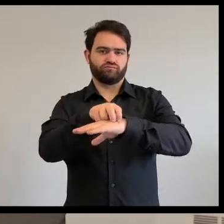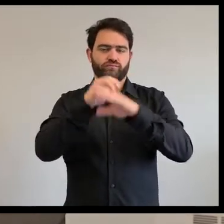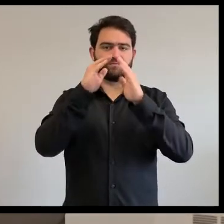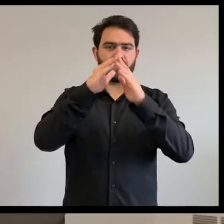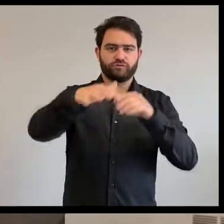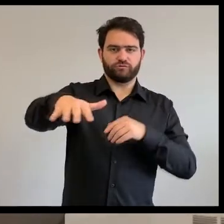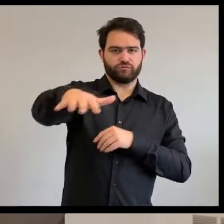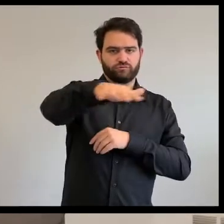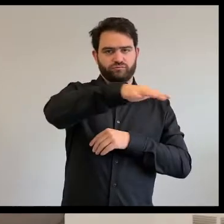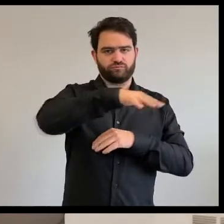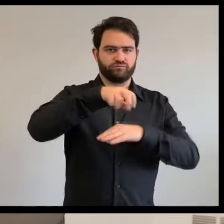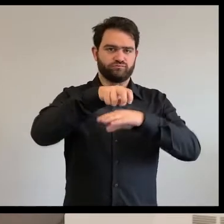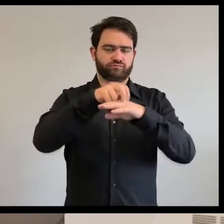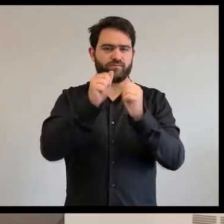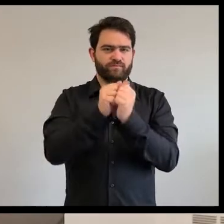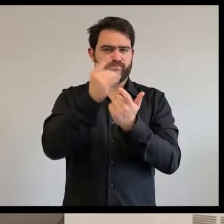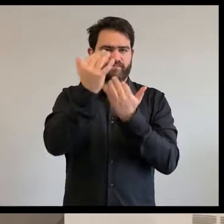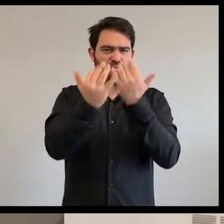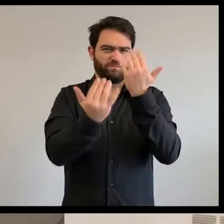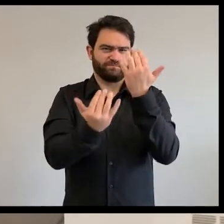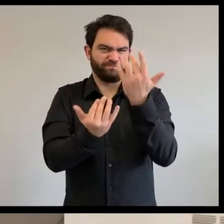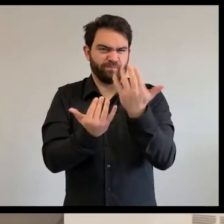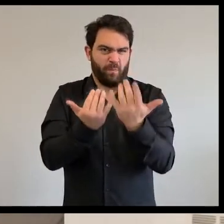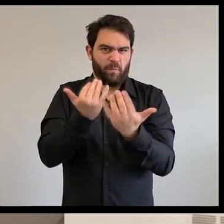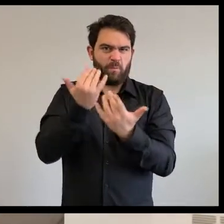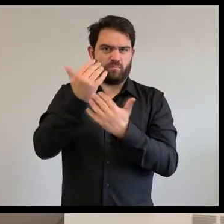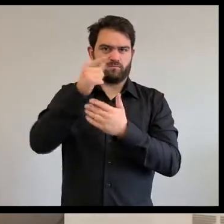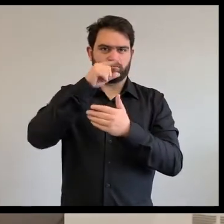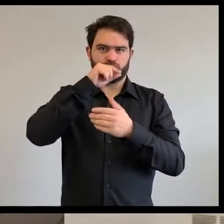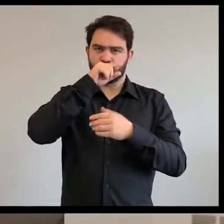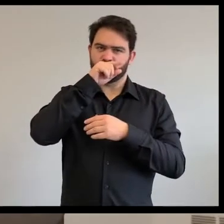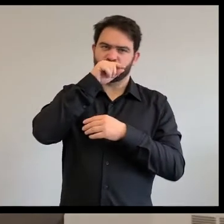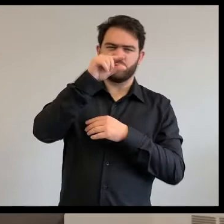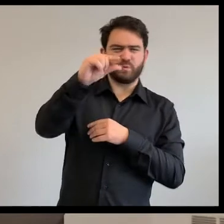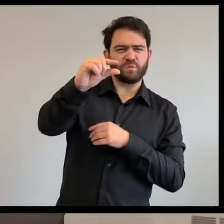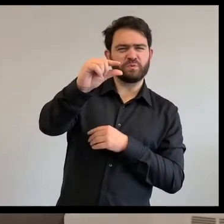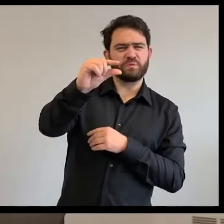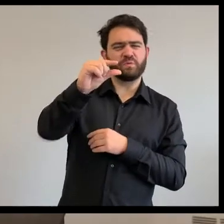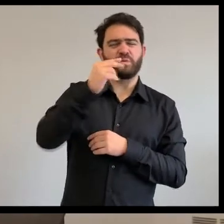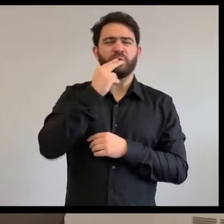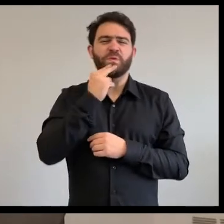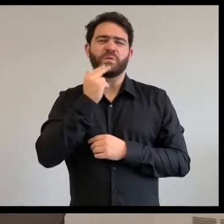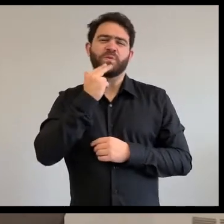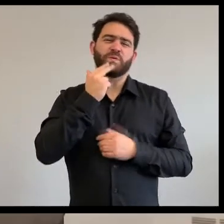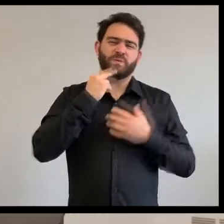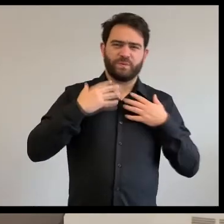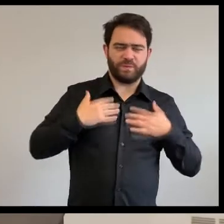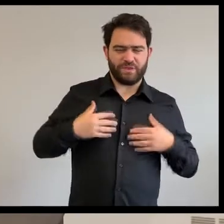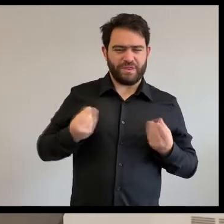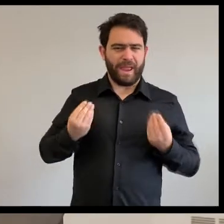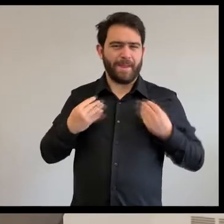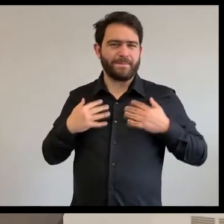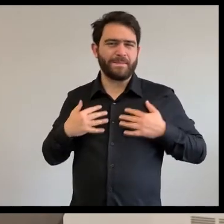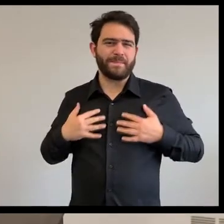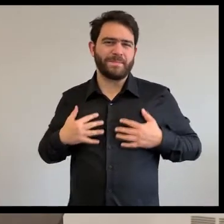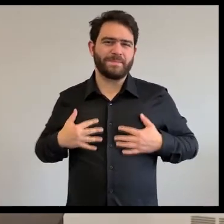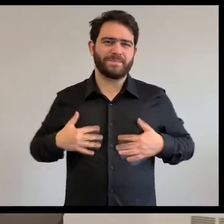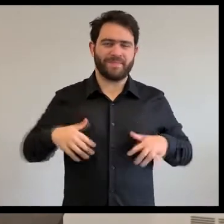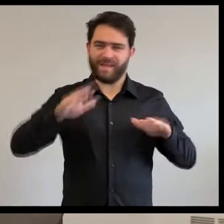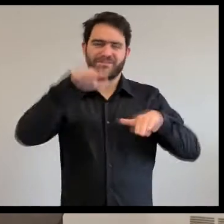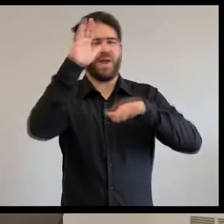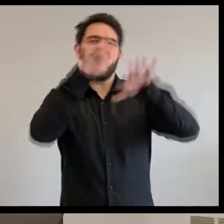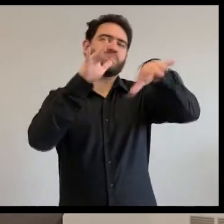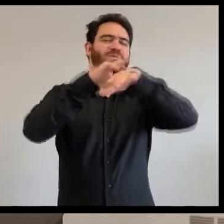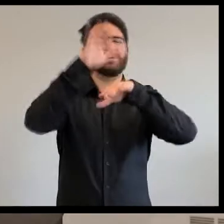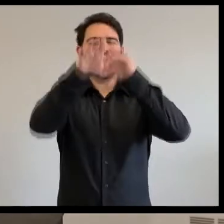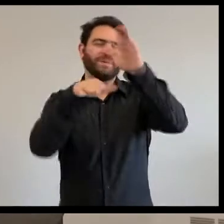trouvé un petit bosseau. Ils se sont dit, « Ah, mais viens petit bosseau, toi tu tout mouillé. » Ils l'ont amené à l'intérieur. Et quand ils l'ont